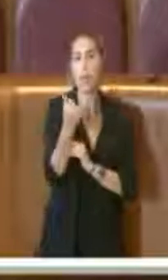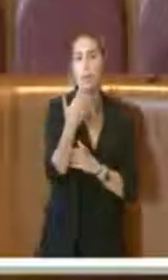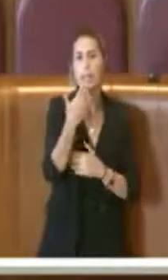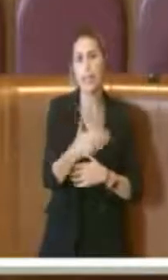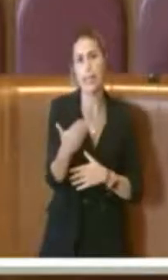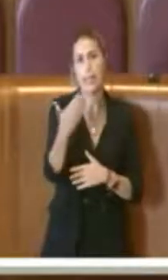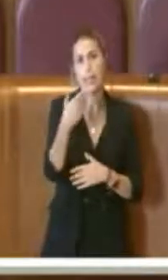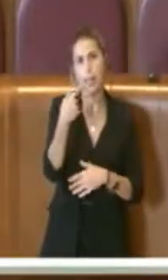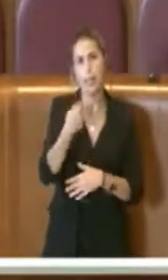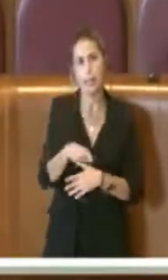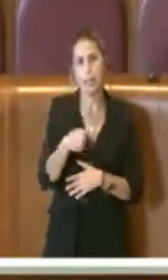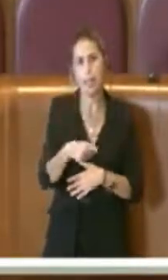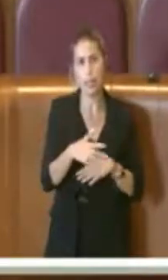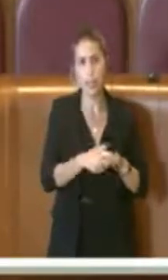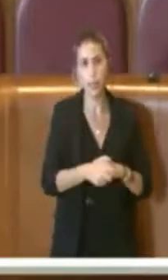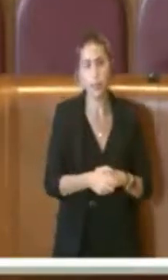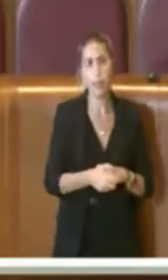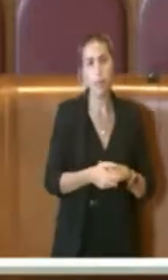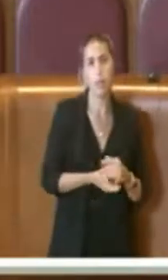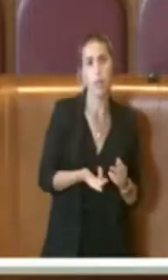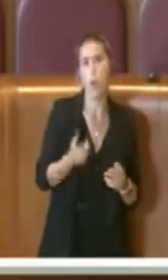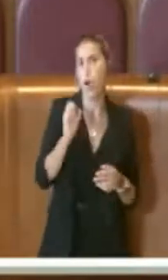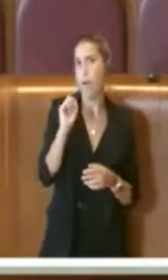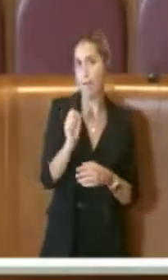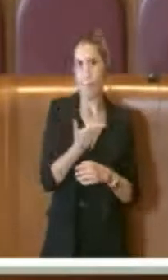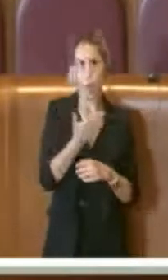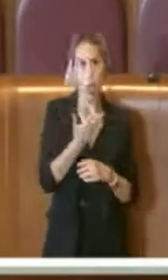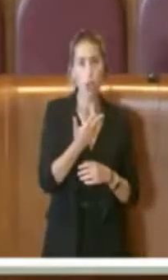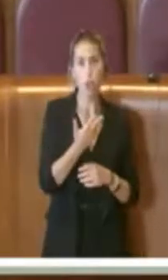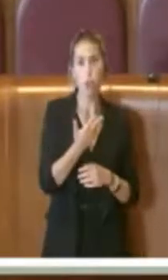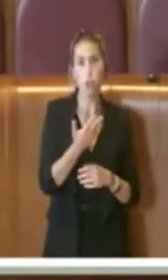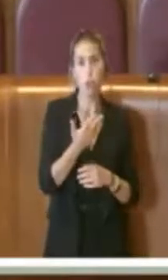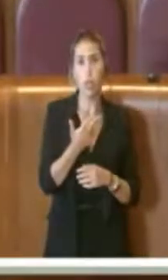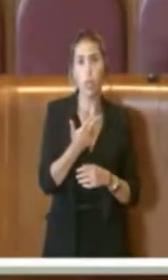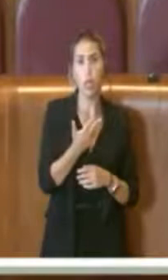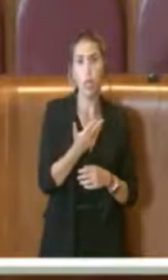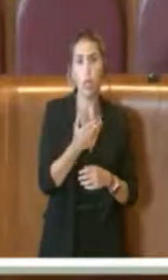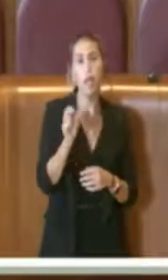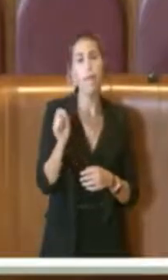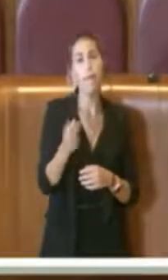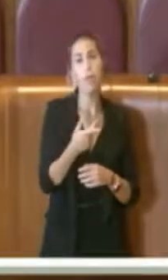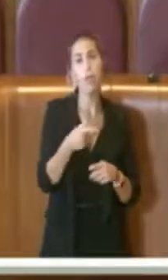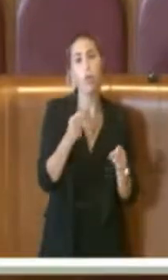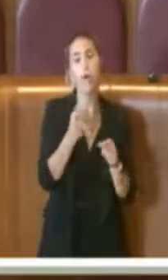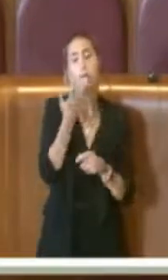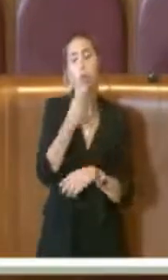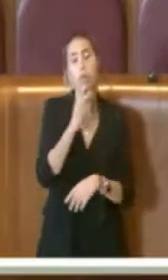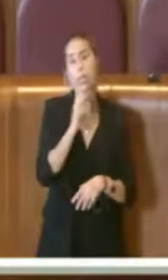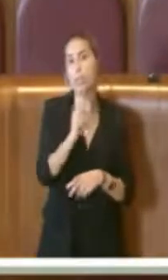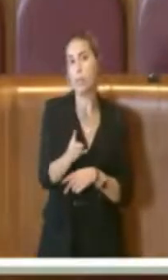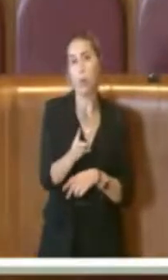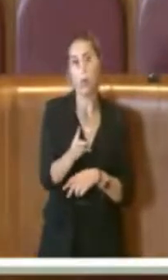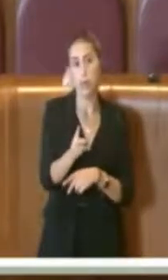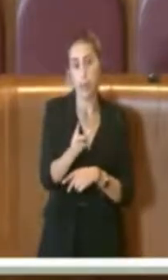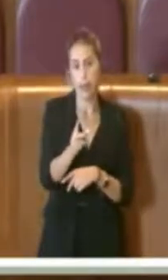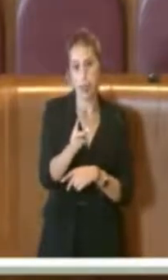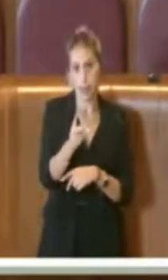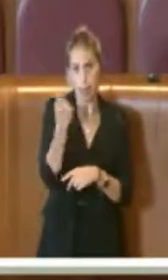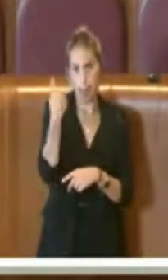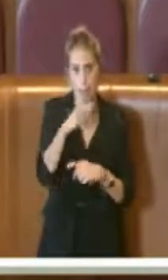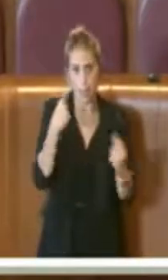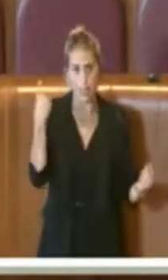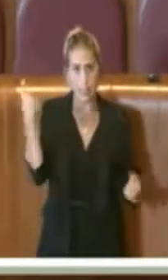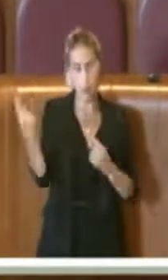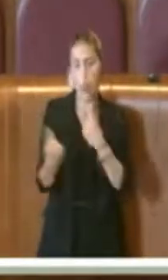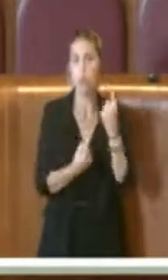Presidente, molto celermente ovviamente così rispondiamo anche sulla questione